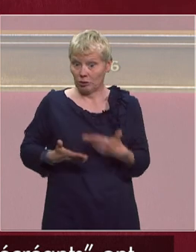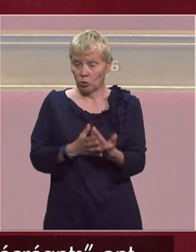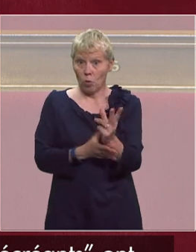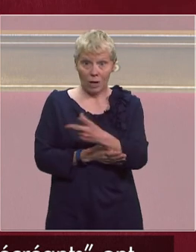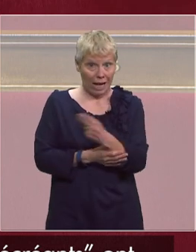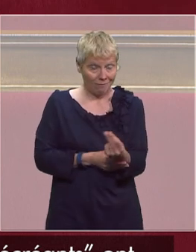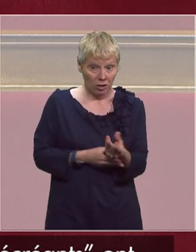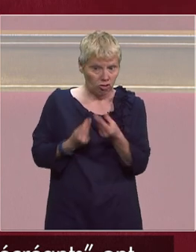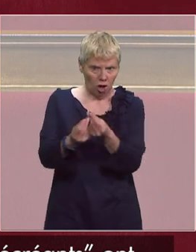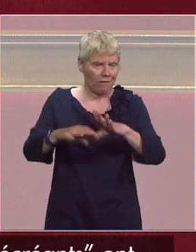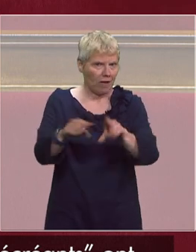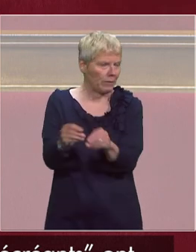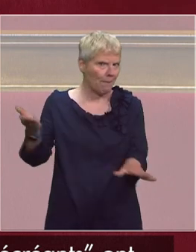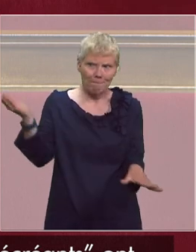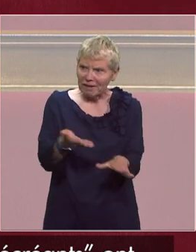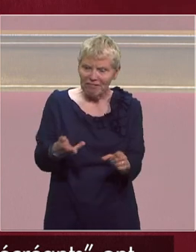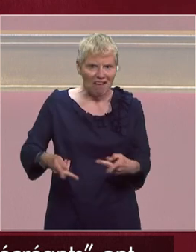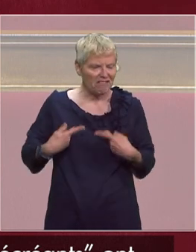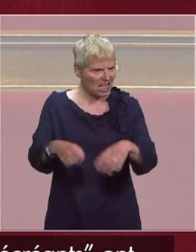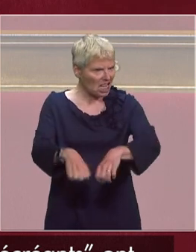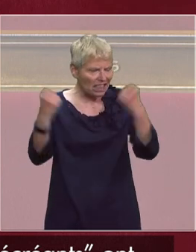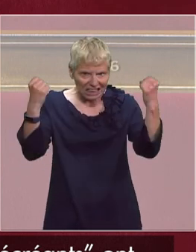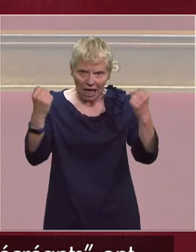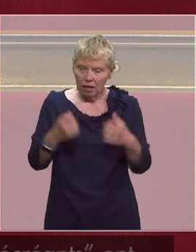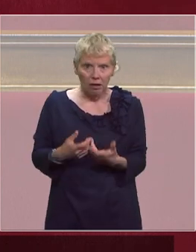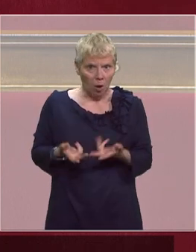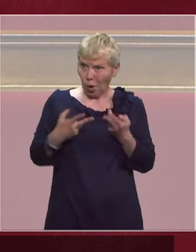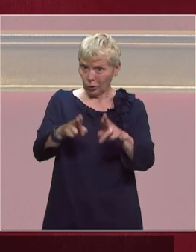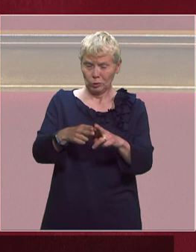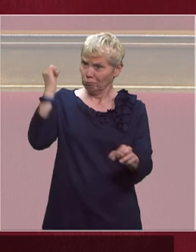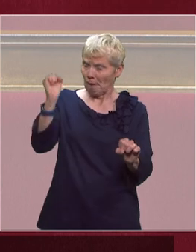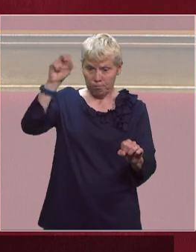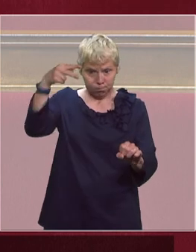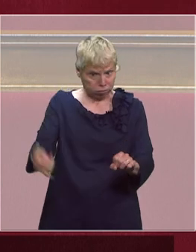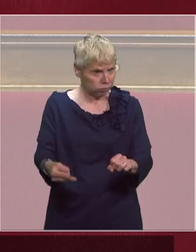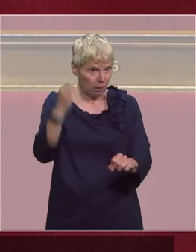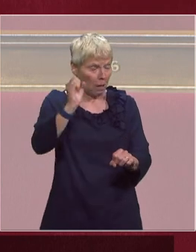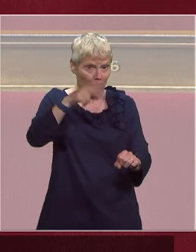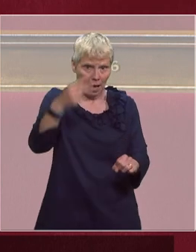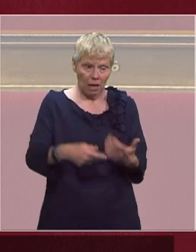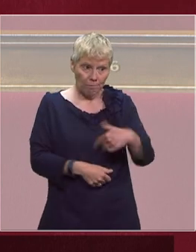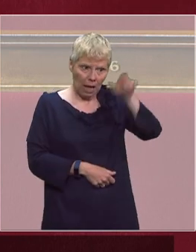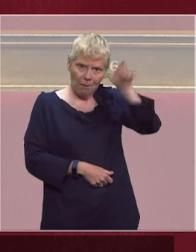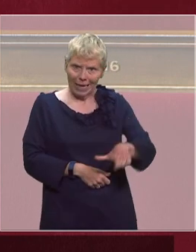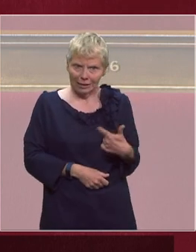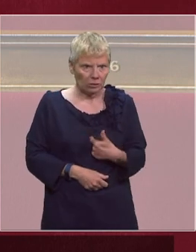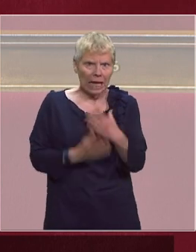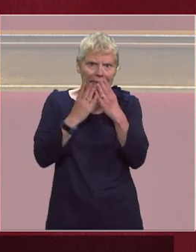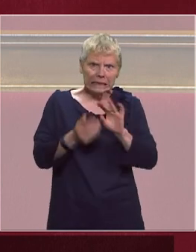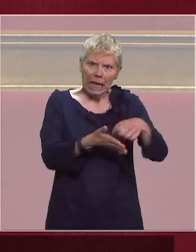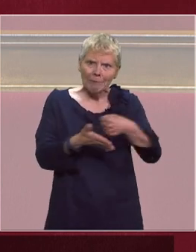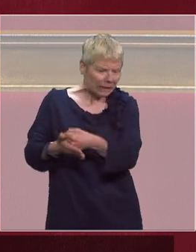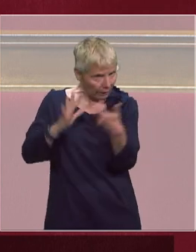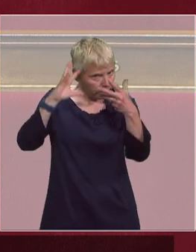des familles anéanties des vies brisées fauchées en pleine rue par la folie obscurantiste du fondamentalisme islamiste